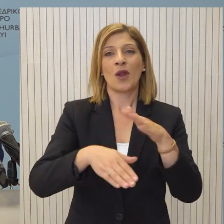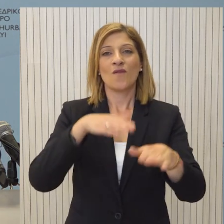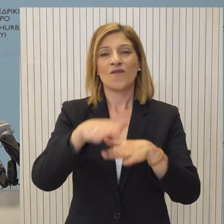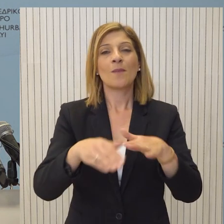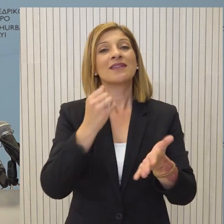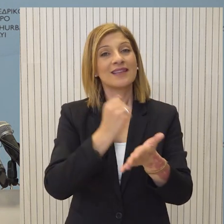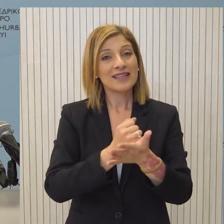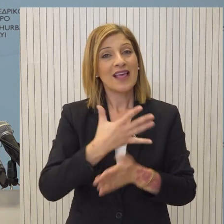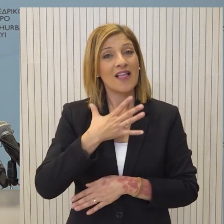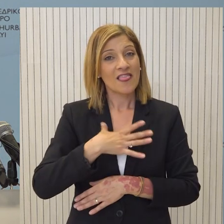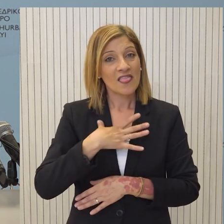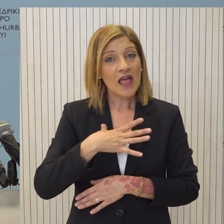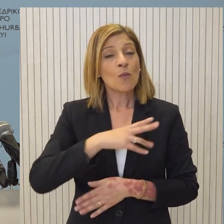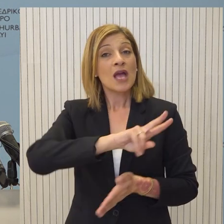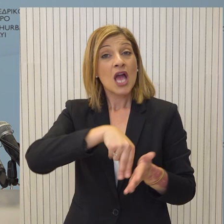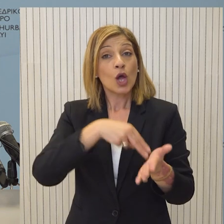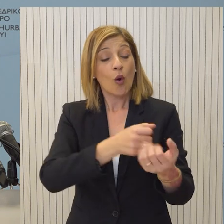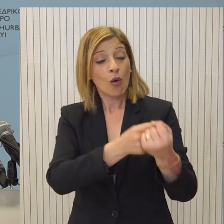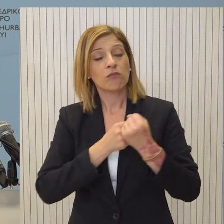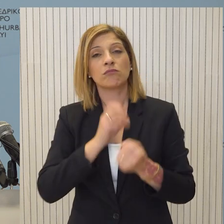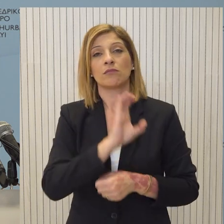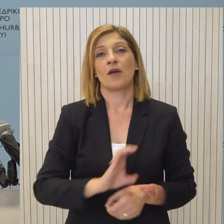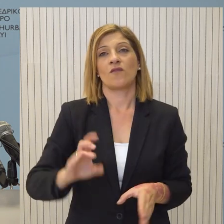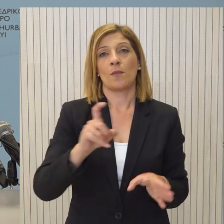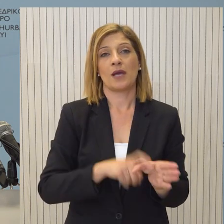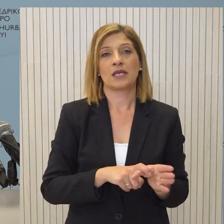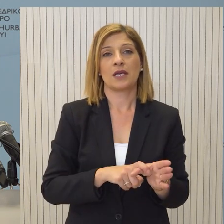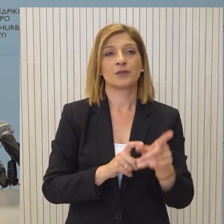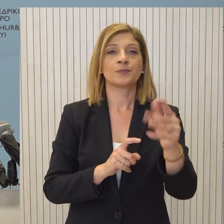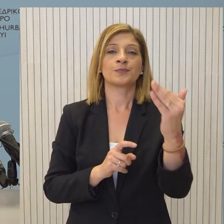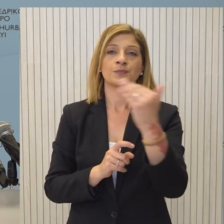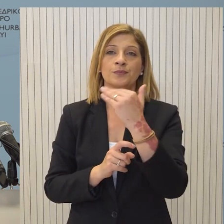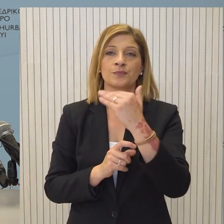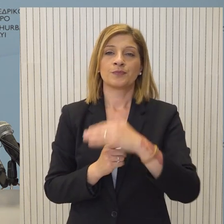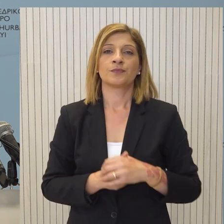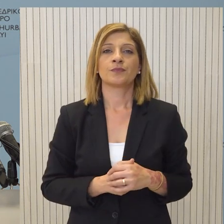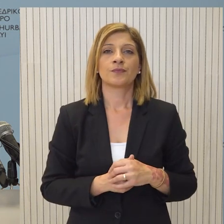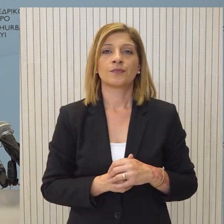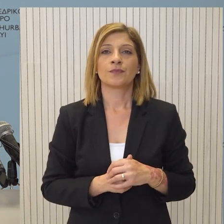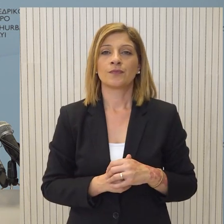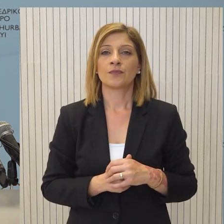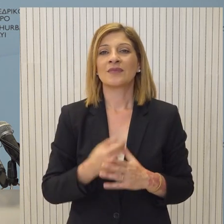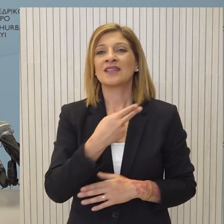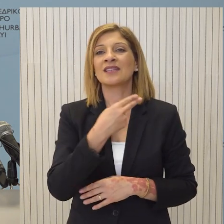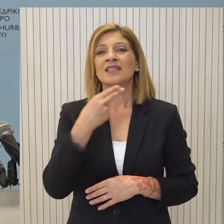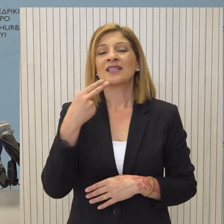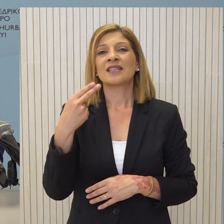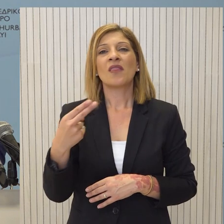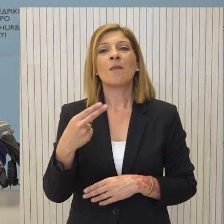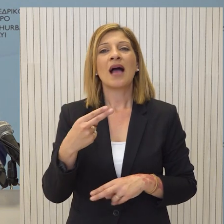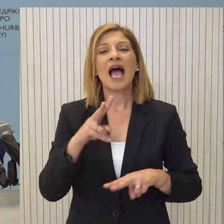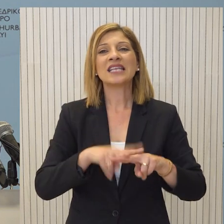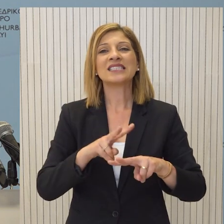μεταξύ των άλλων είναι και η ενεργότερη εμπλοκή της Ευρωπαϊκής Ένωσης. Κύριε Πρόσωπε, για τους τεχνοκράτες από τον